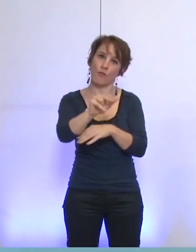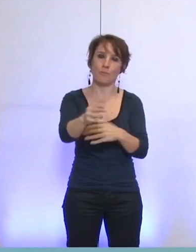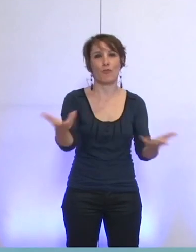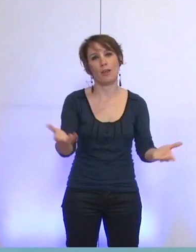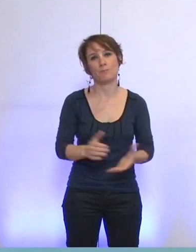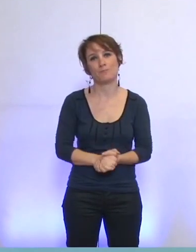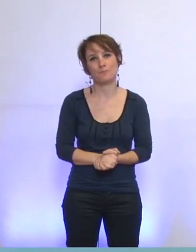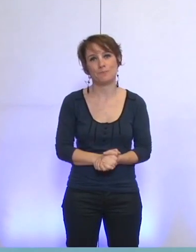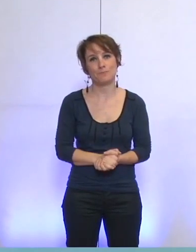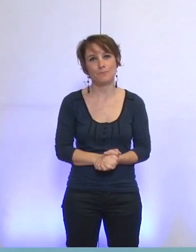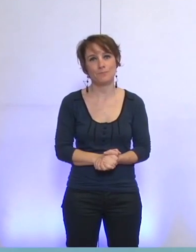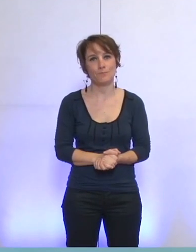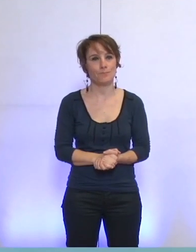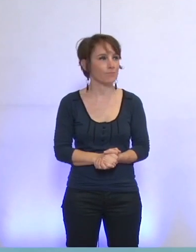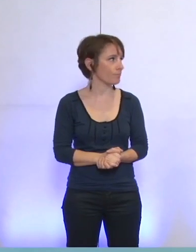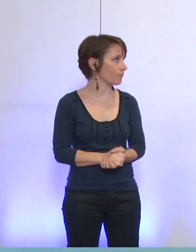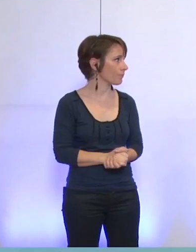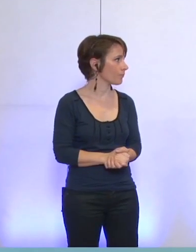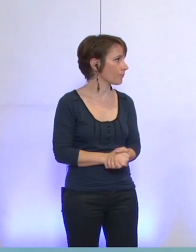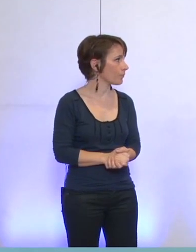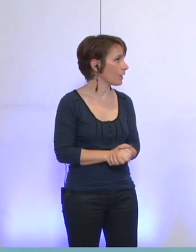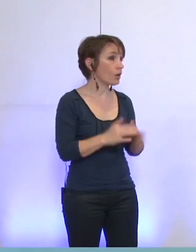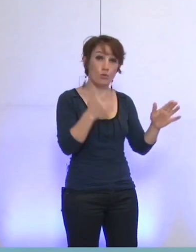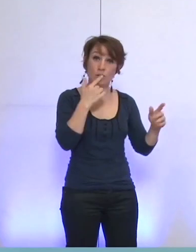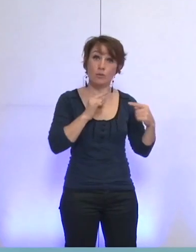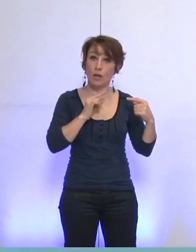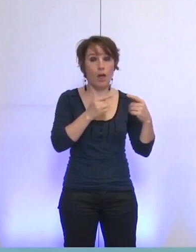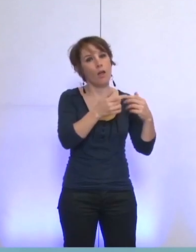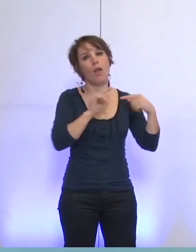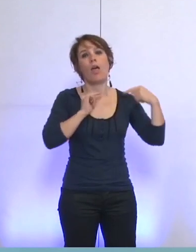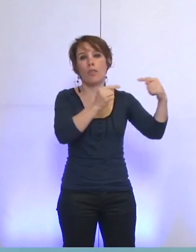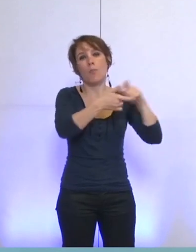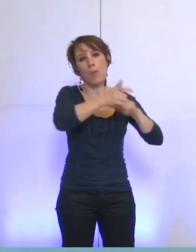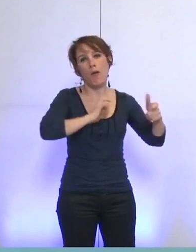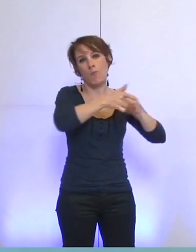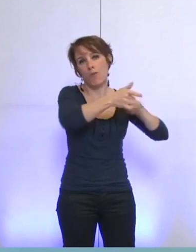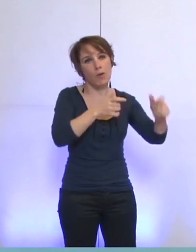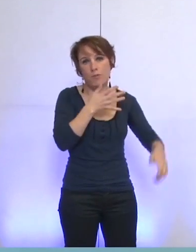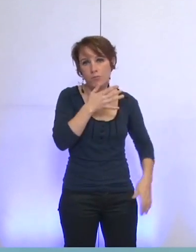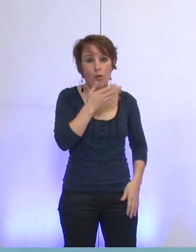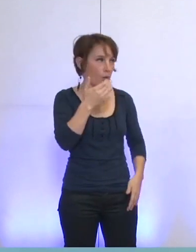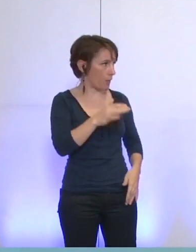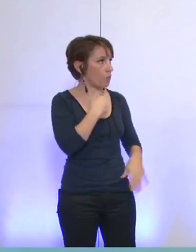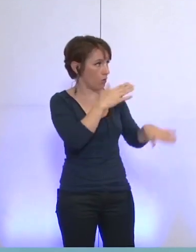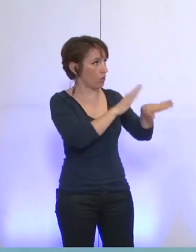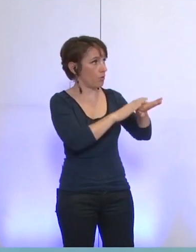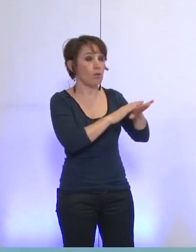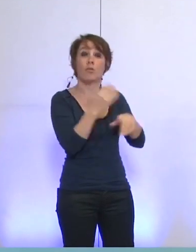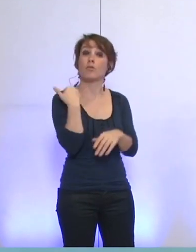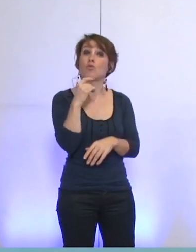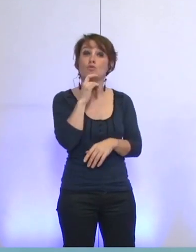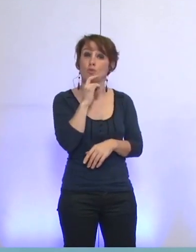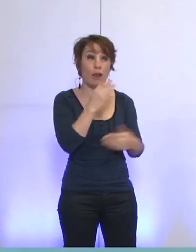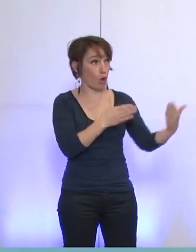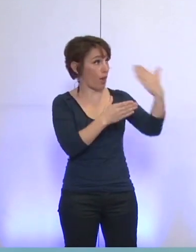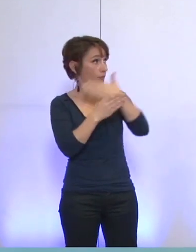On ne pas faire de débat, mais je tiens juste également à dire que nous avons abordé cette question et votre intervention dans le